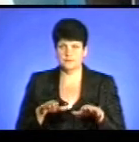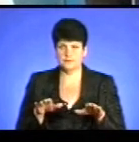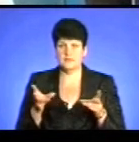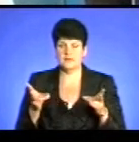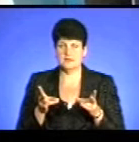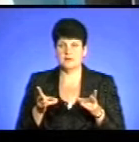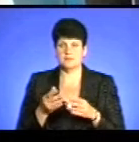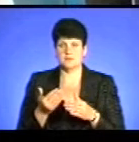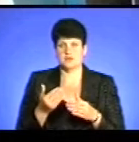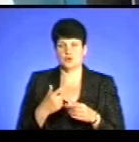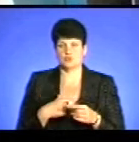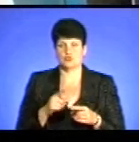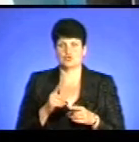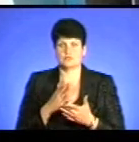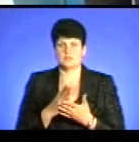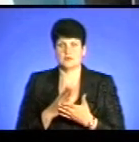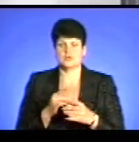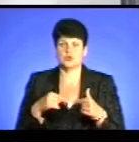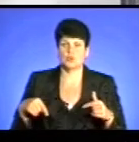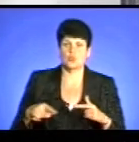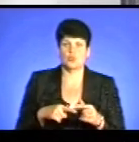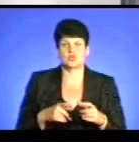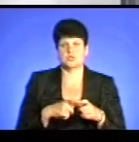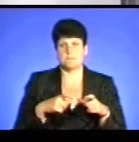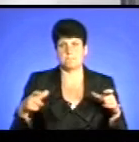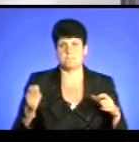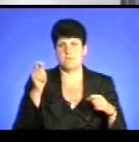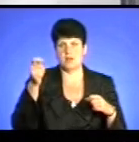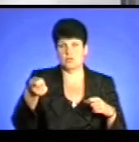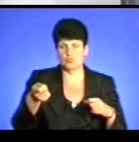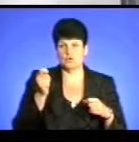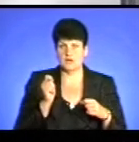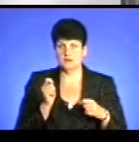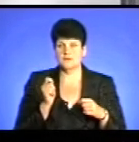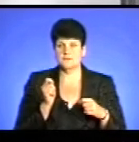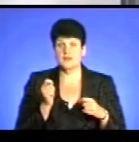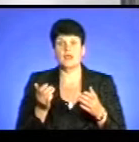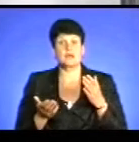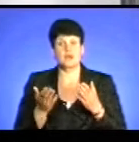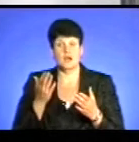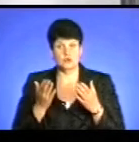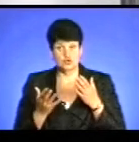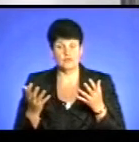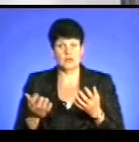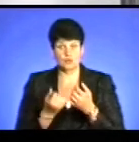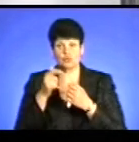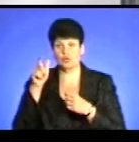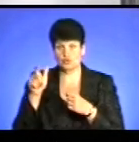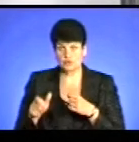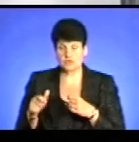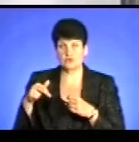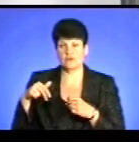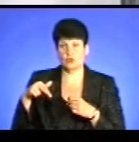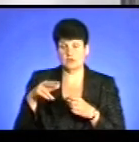треба щось перед собою мати. Чи круг, чи якусь палку подати першою палкою. Справа в тому, що якщо спрятуєте людину і виходите